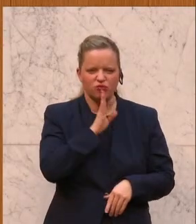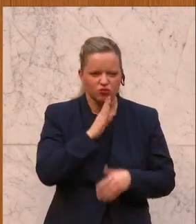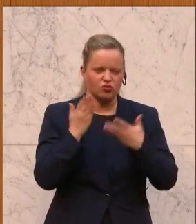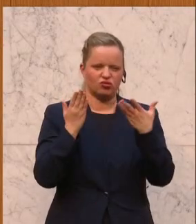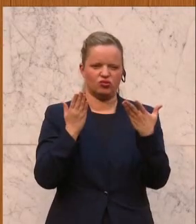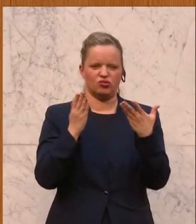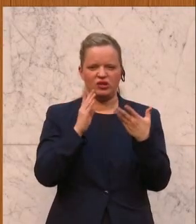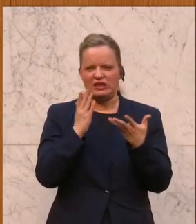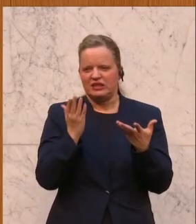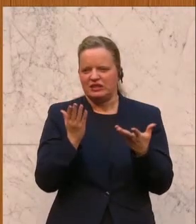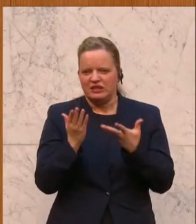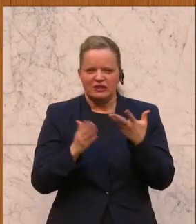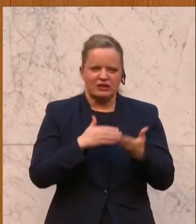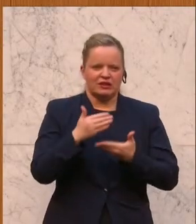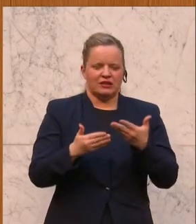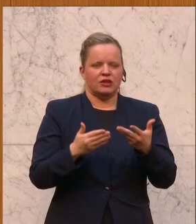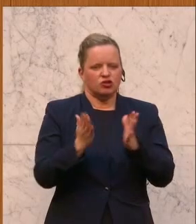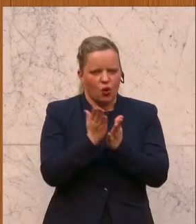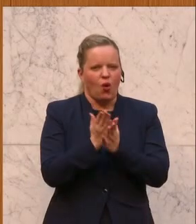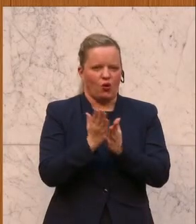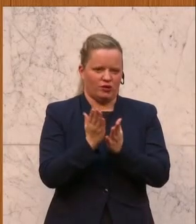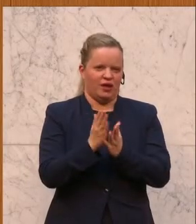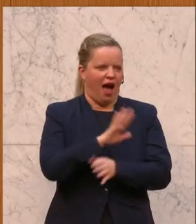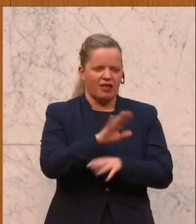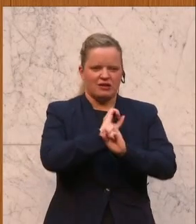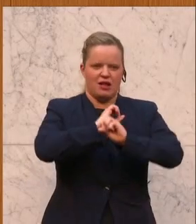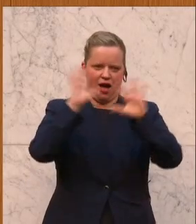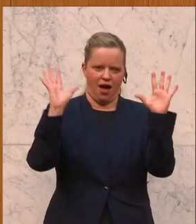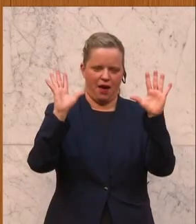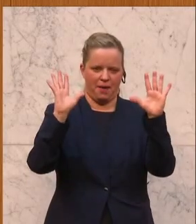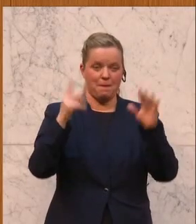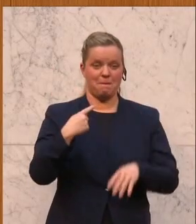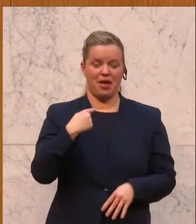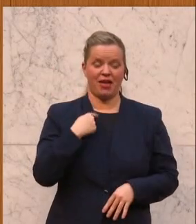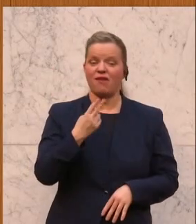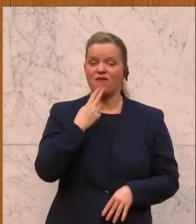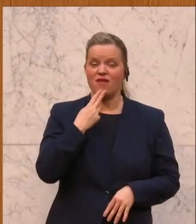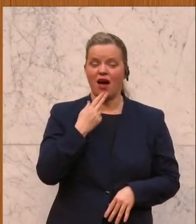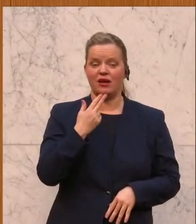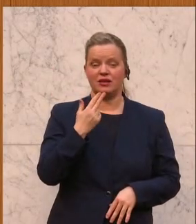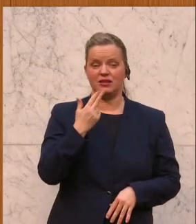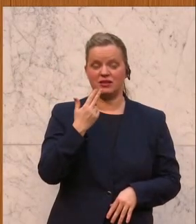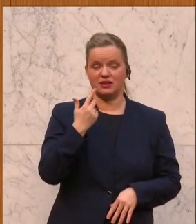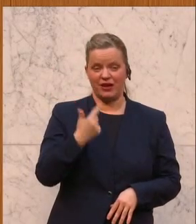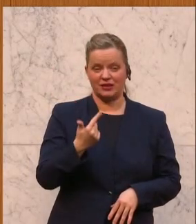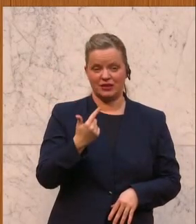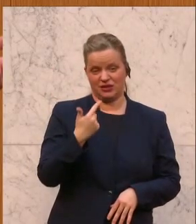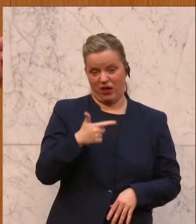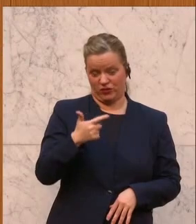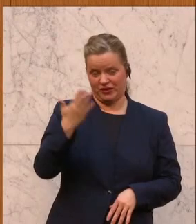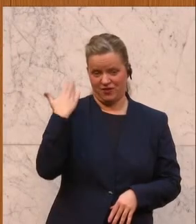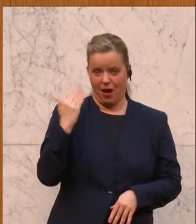vereinfacht, ist, glaube ich, auch jedem klar geworden. Pech haben alle, die 2022 in Pension gegangen sind.